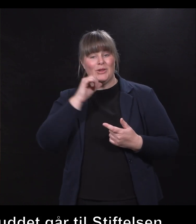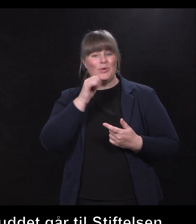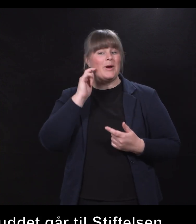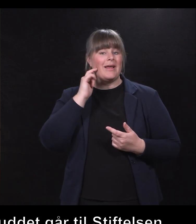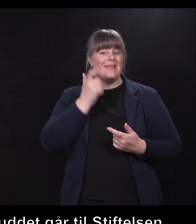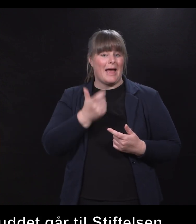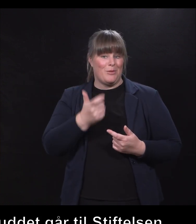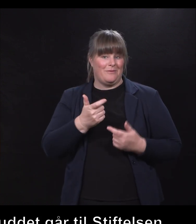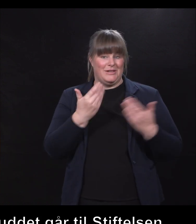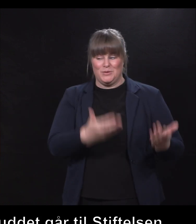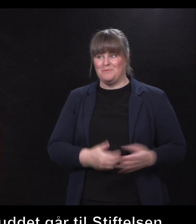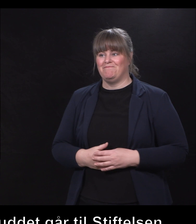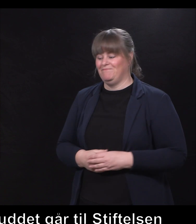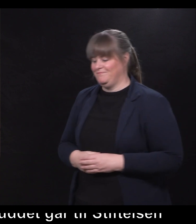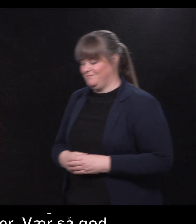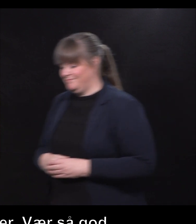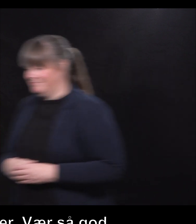god. Takk.